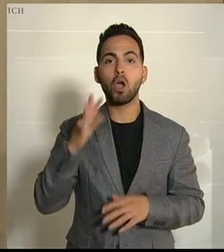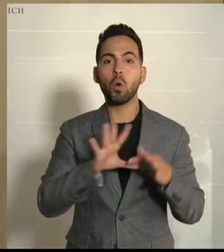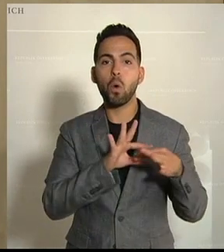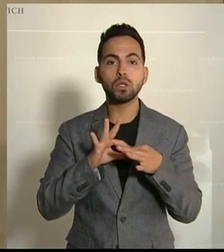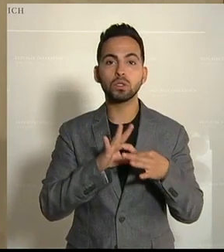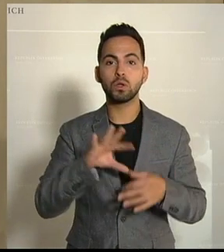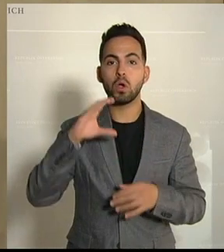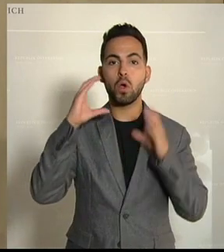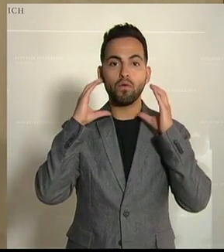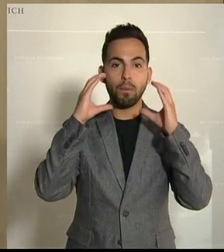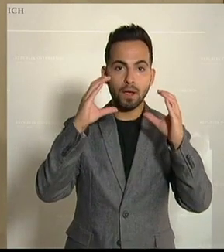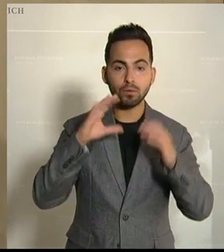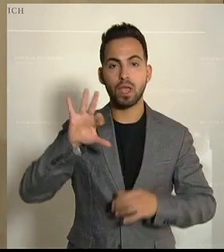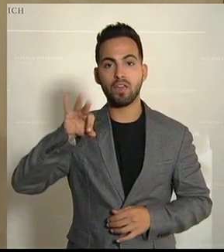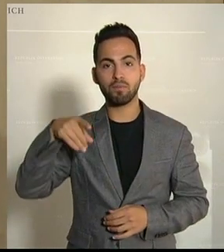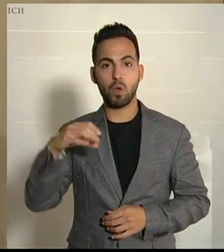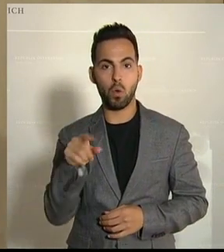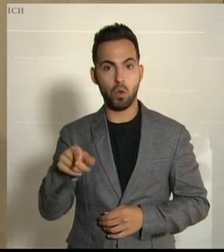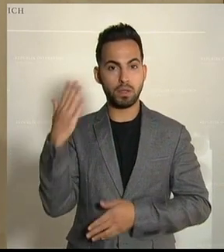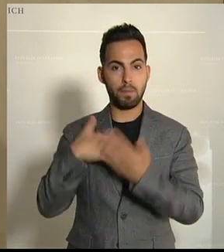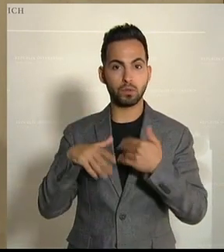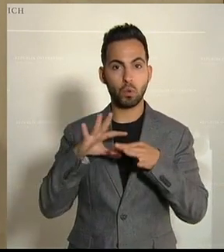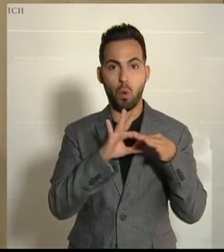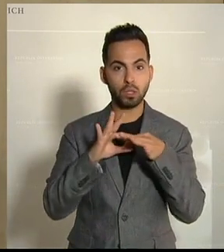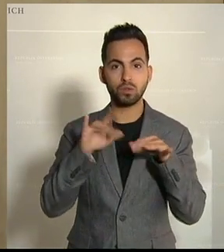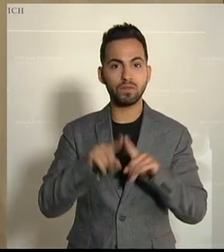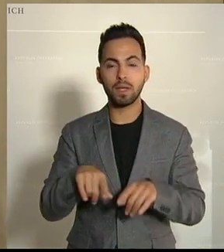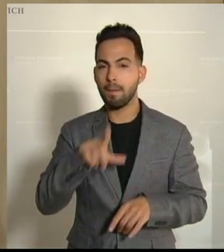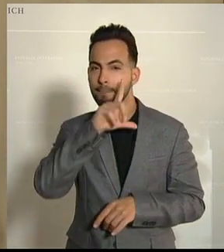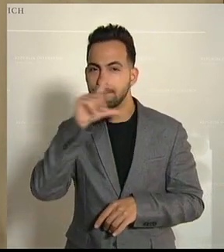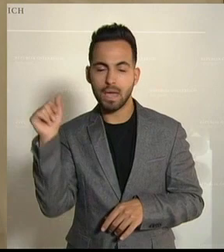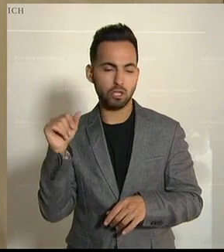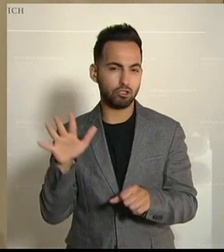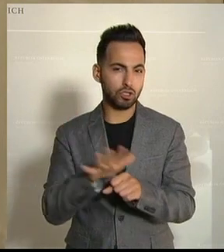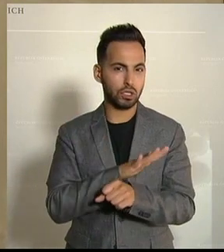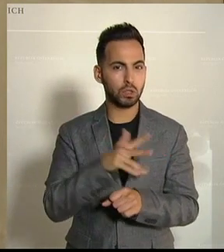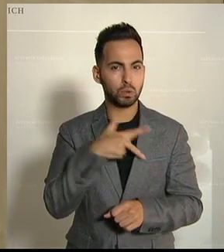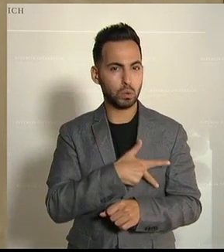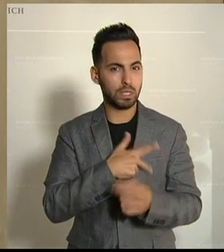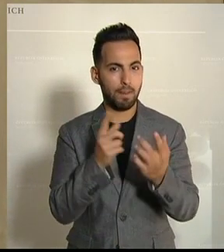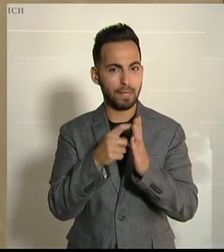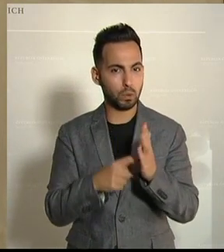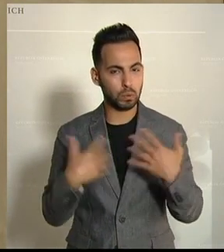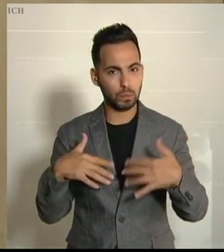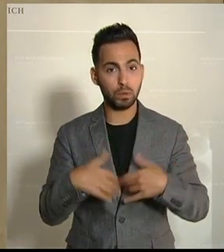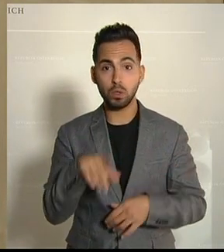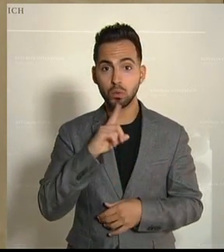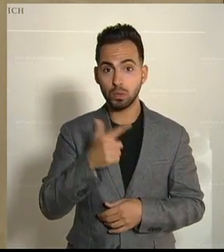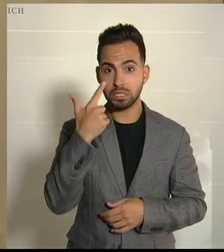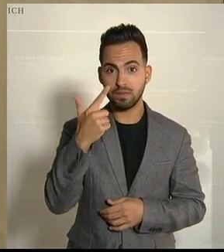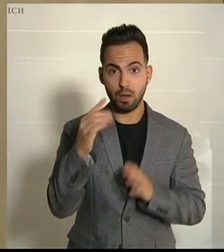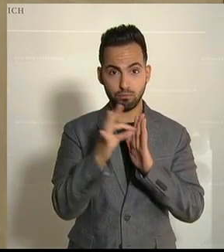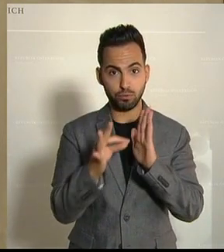zwischen der ÖVP und der FPÖ hergegangen ist und hier menschenunsägliche Sozialbedingungen geschaffen hat. Es sind lediglich zwei